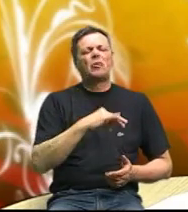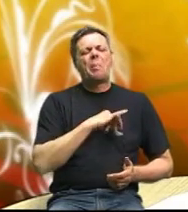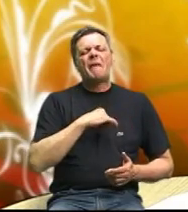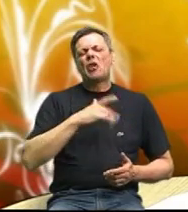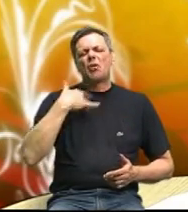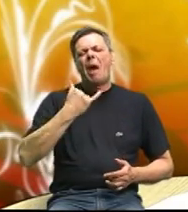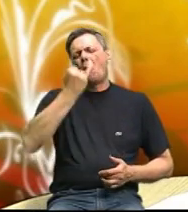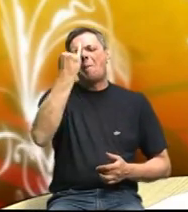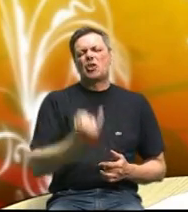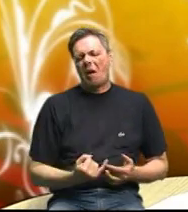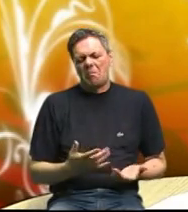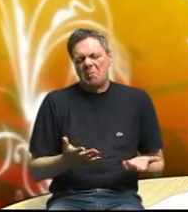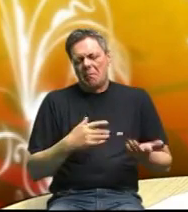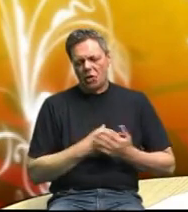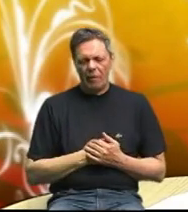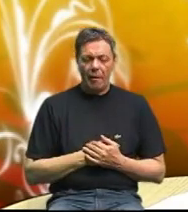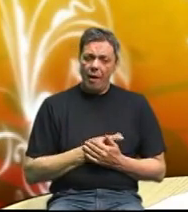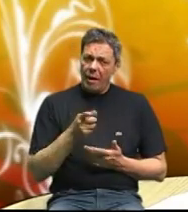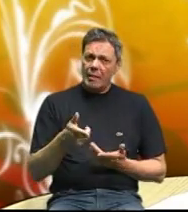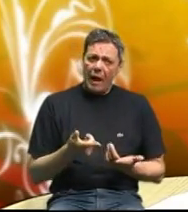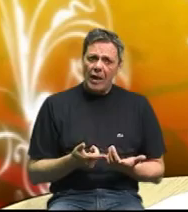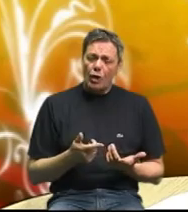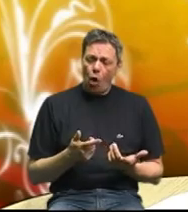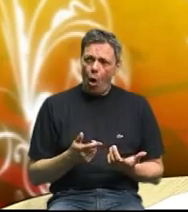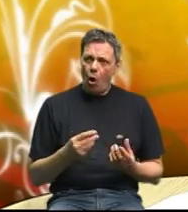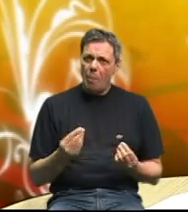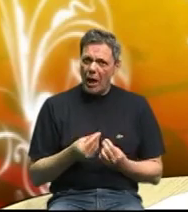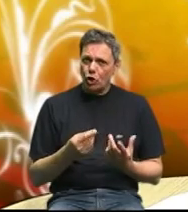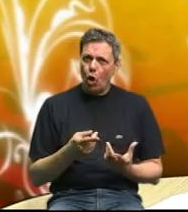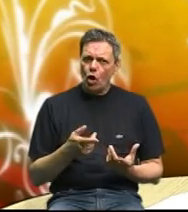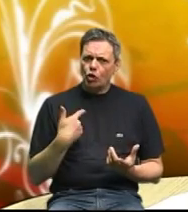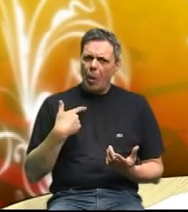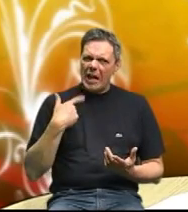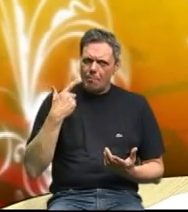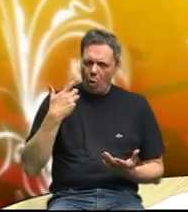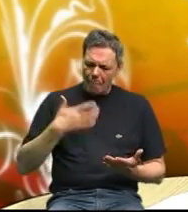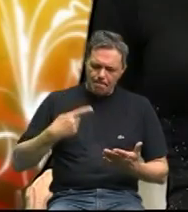ponestašica da mi u stvari se udarimo uhvatimo u koštac sa tom svojom debljinom